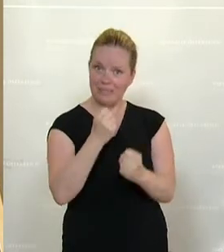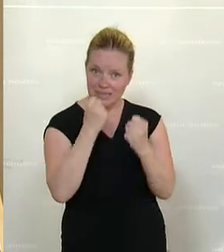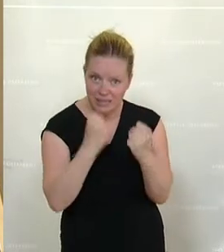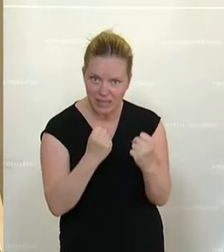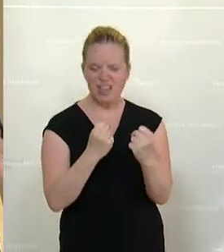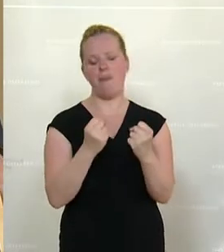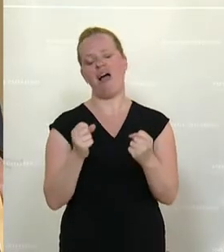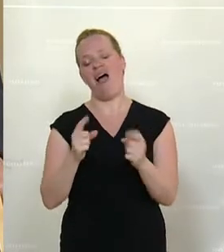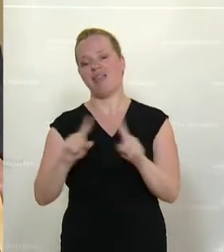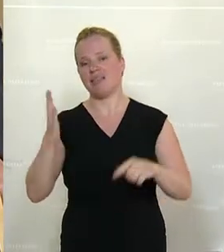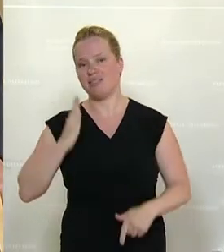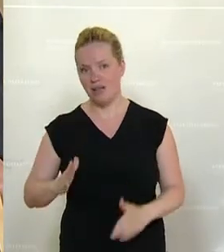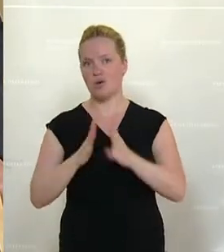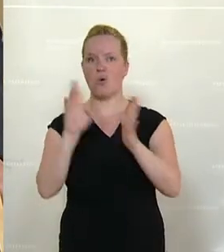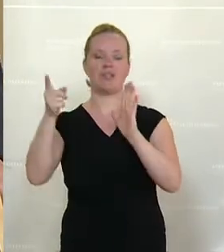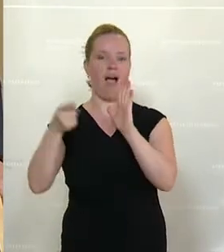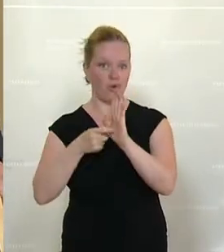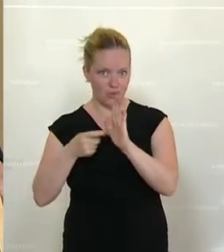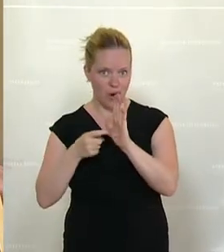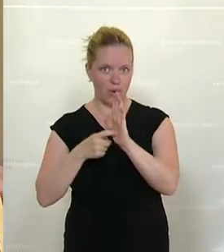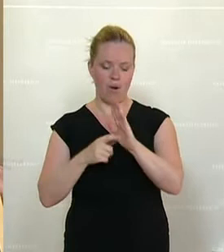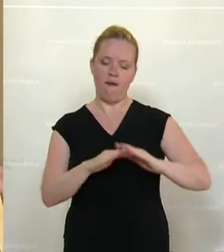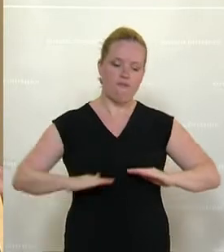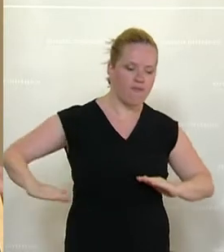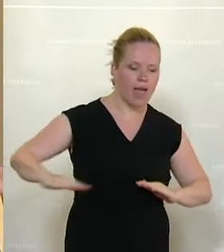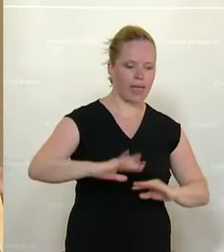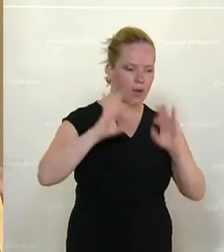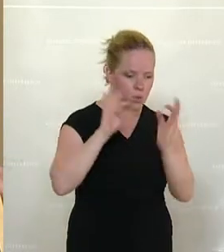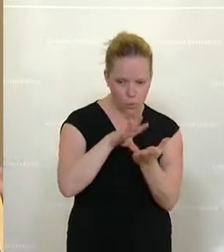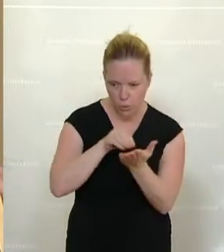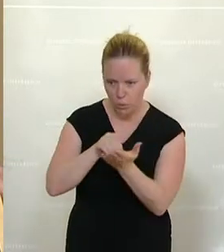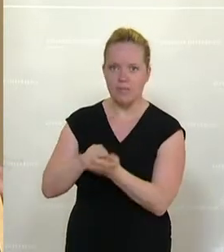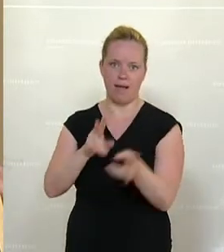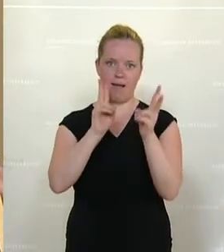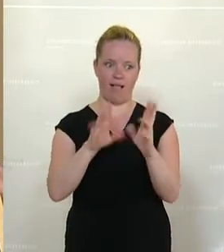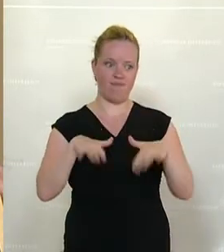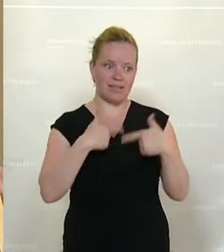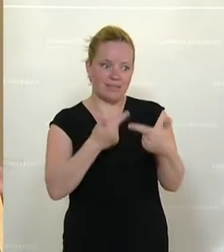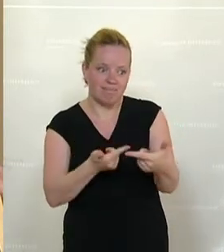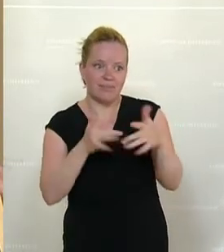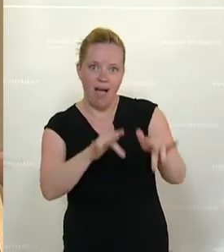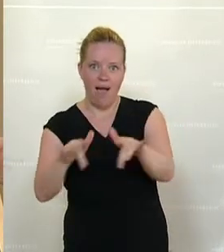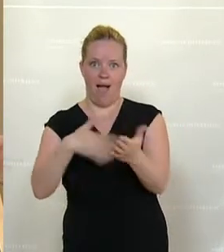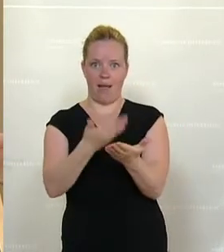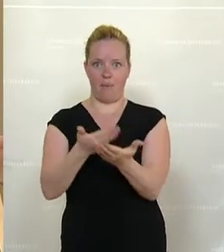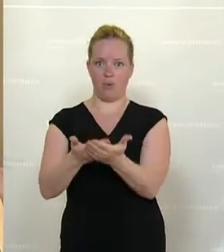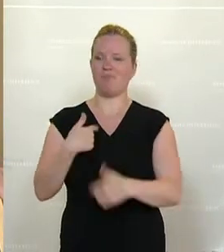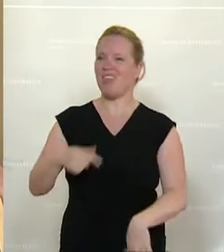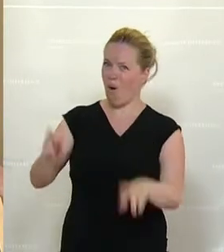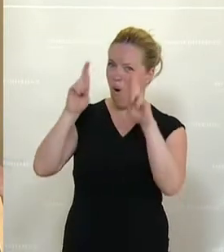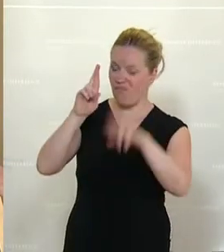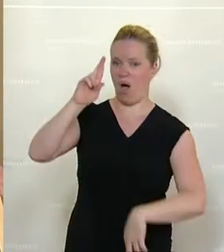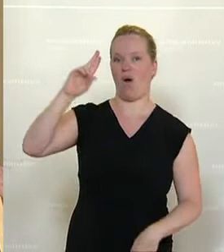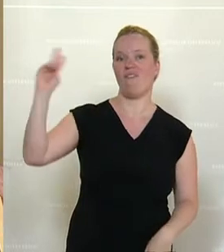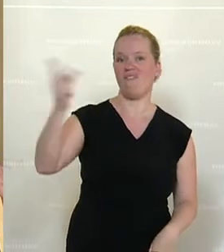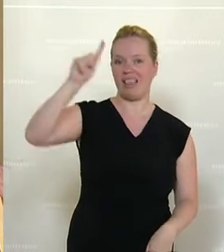Herausforderung sein, dass wir die Flächen alle nutzen können, die uns angeboten werden. Das hoffe ich. Auch Windräder, 1200